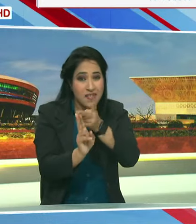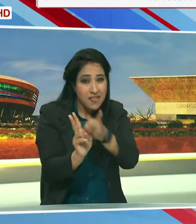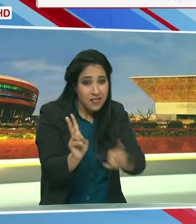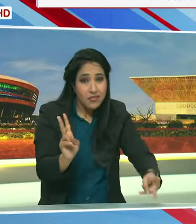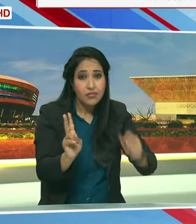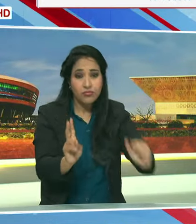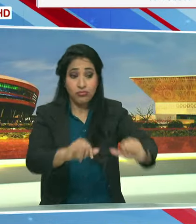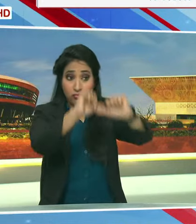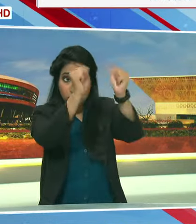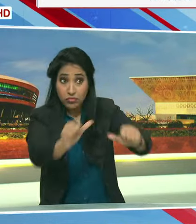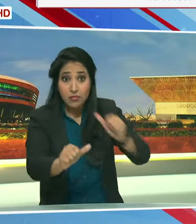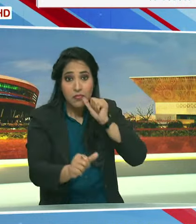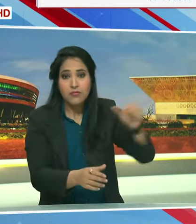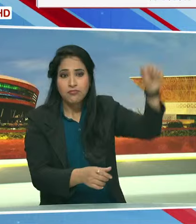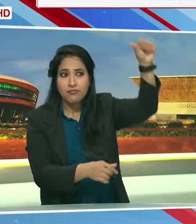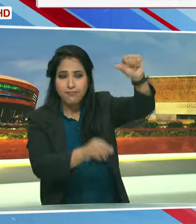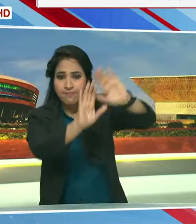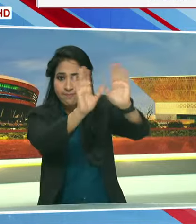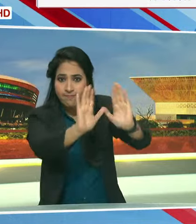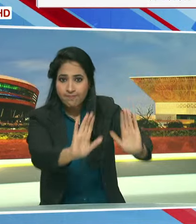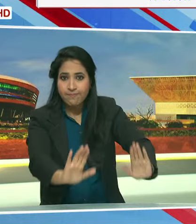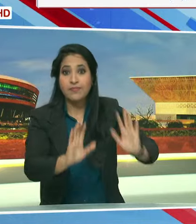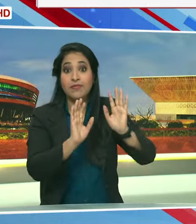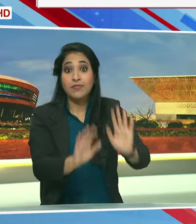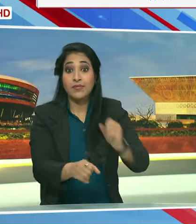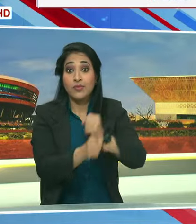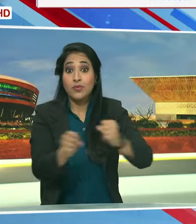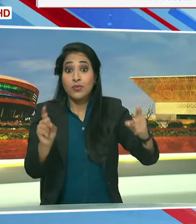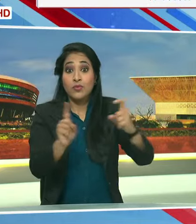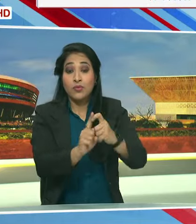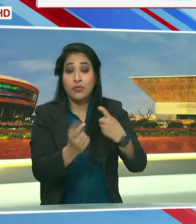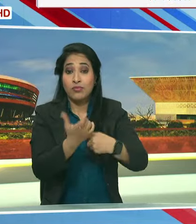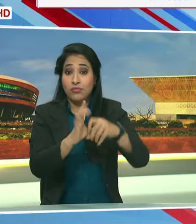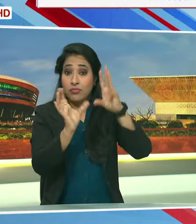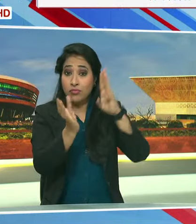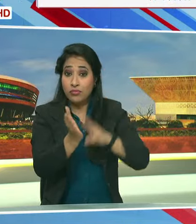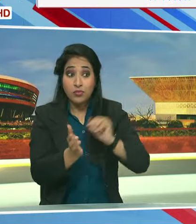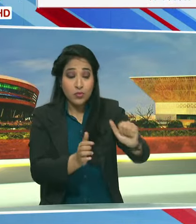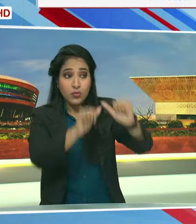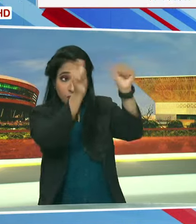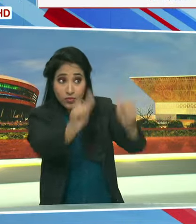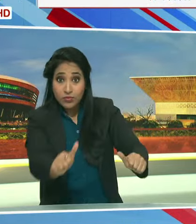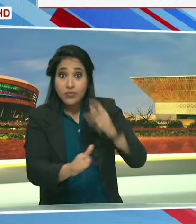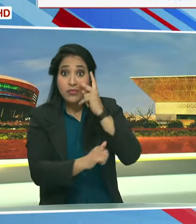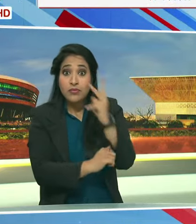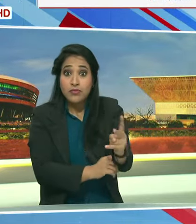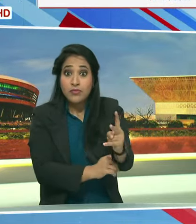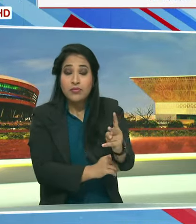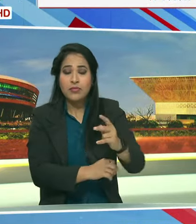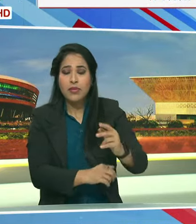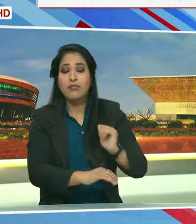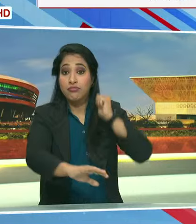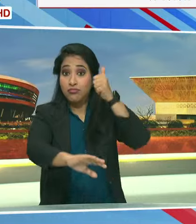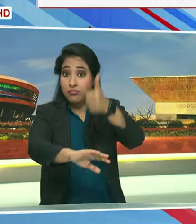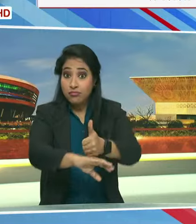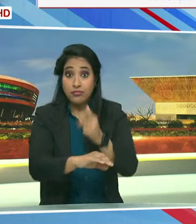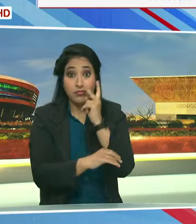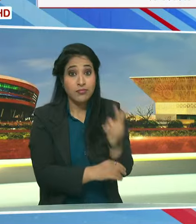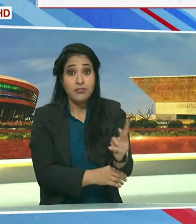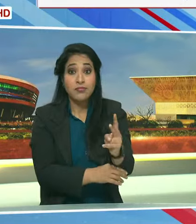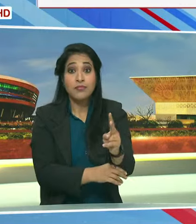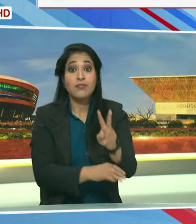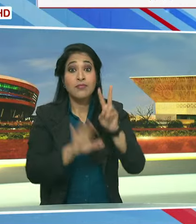मूर्ती को श्नान कराया जाएगा भगवान श्री राम की प्रतिमा की प्रान प्रतिष्ठा के लिए